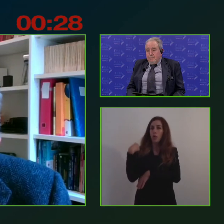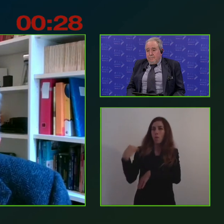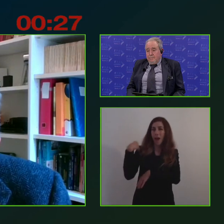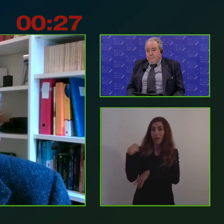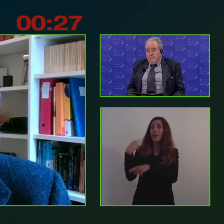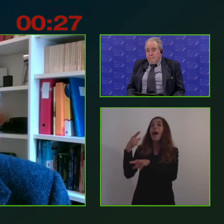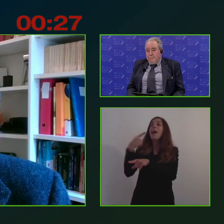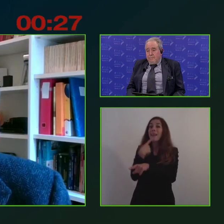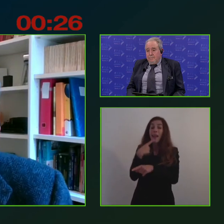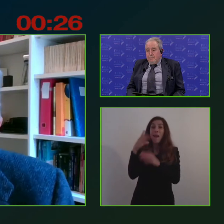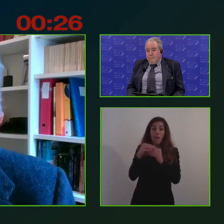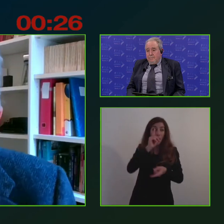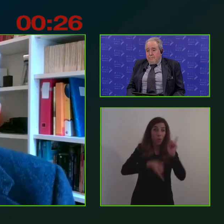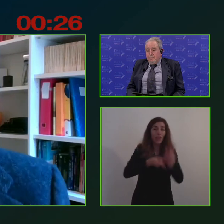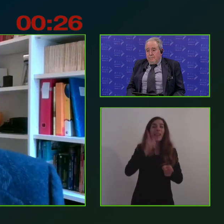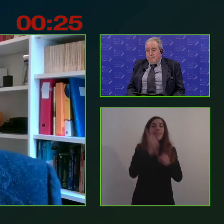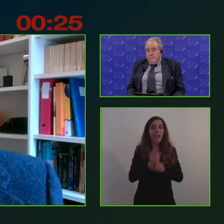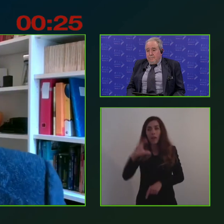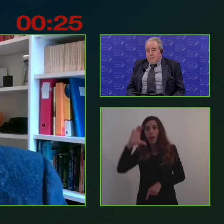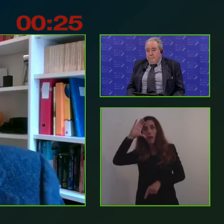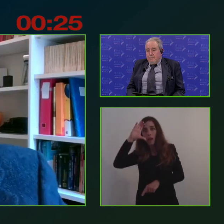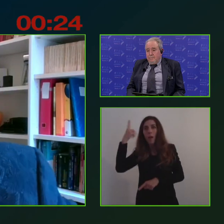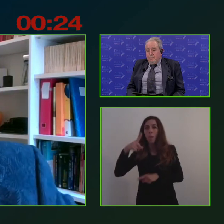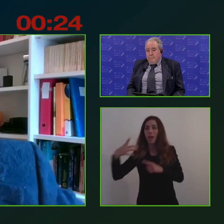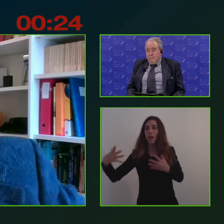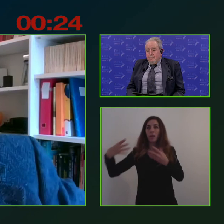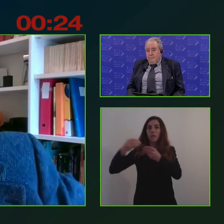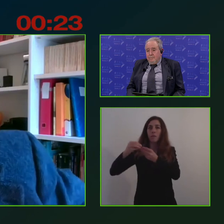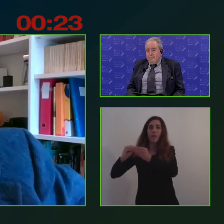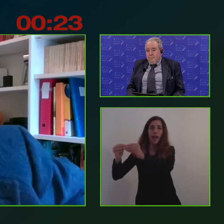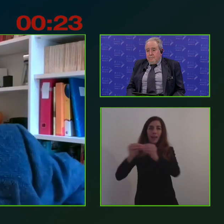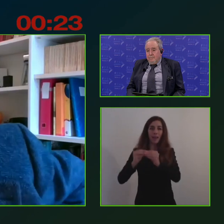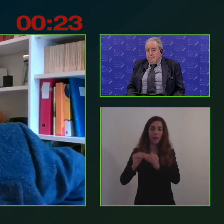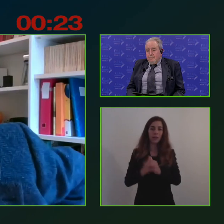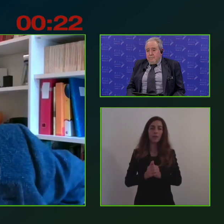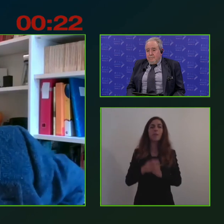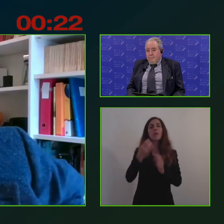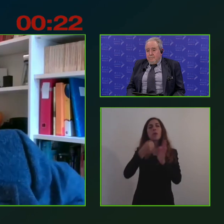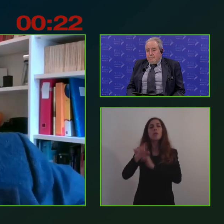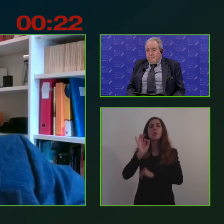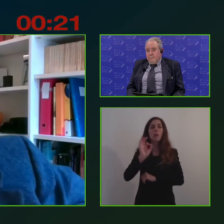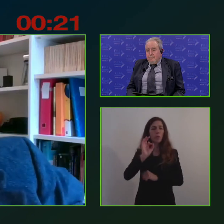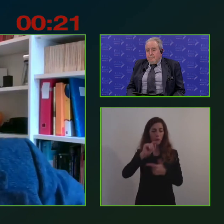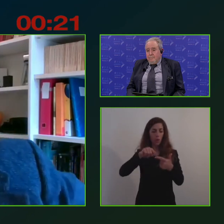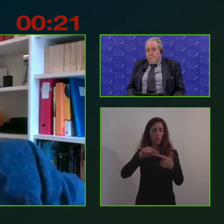L'ultima riflessione che volevo fare è quella su, si è parlato di quattro pilastri, io ovviamente